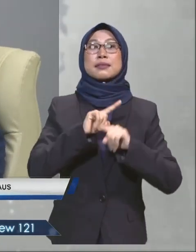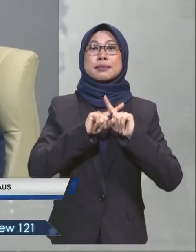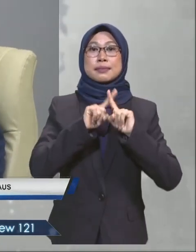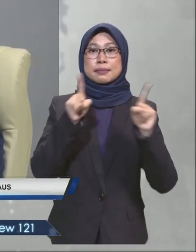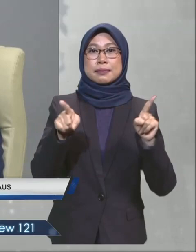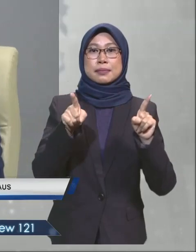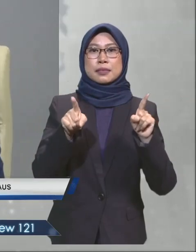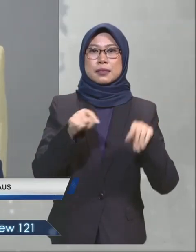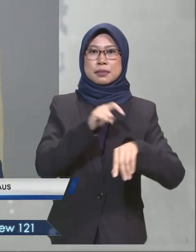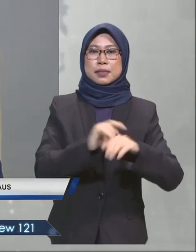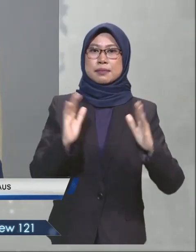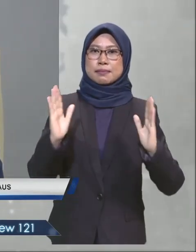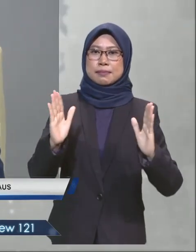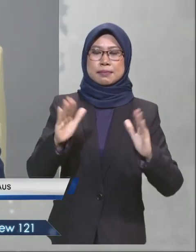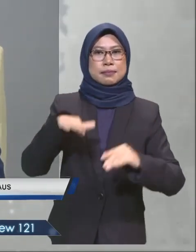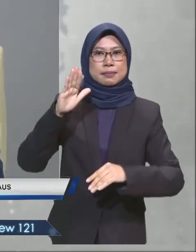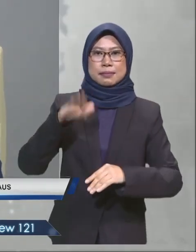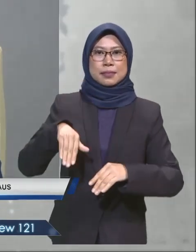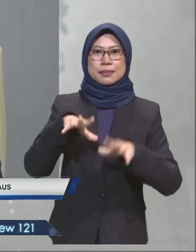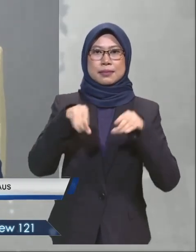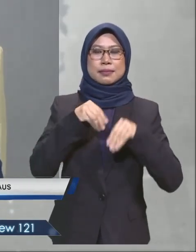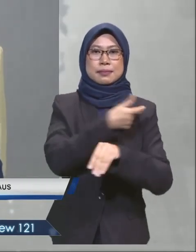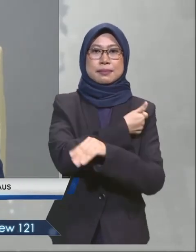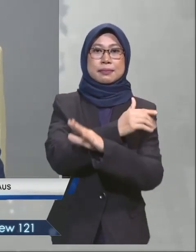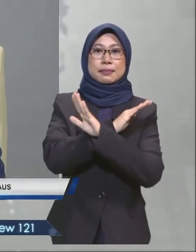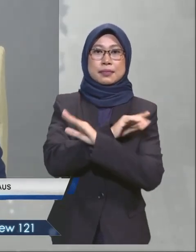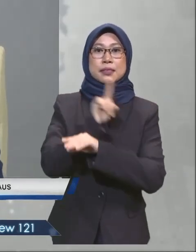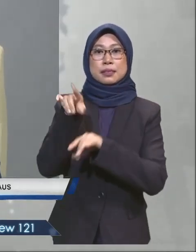Dato' Sri